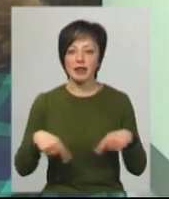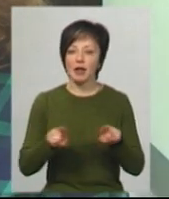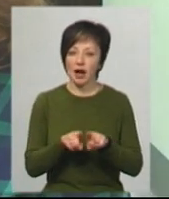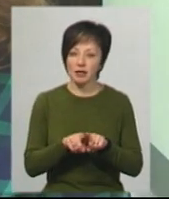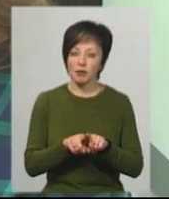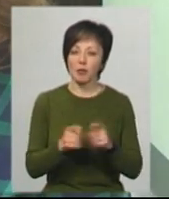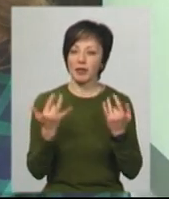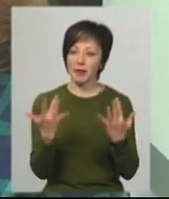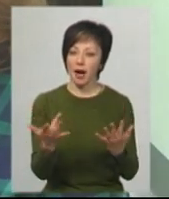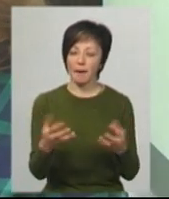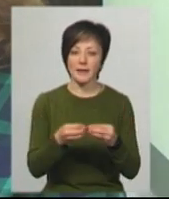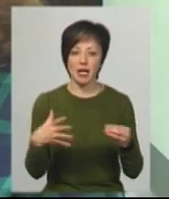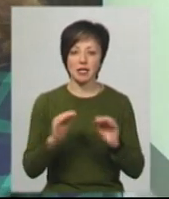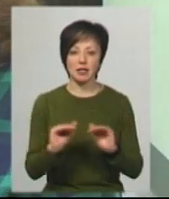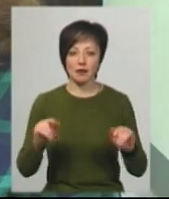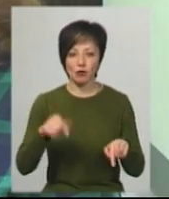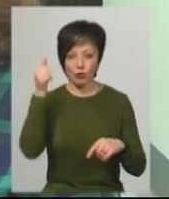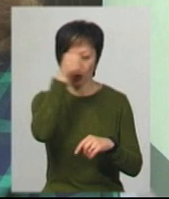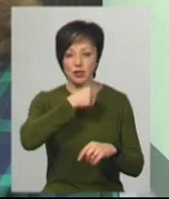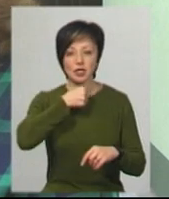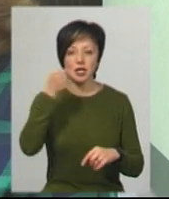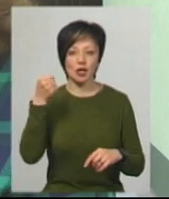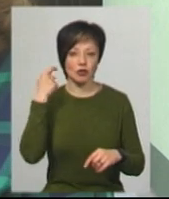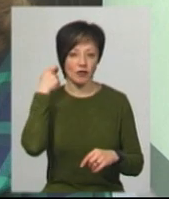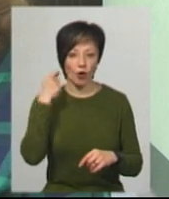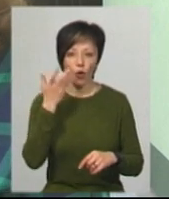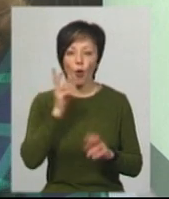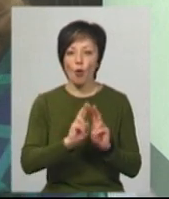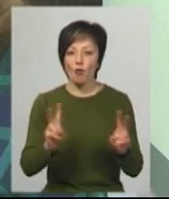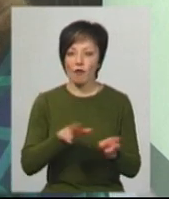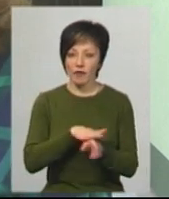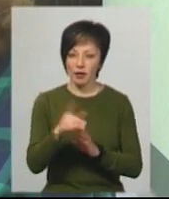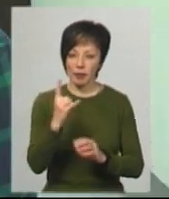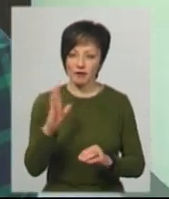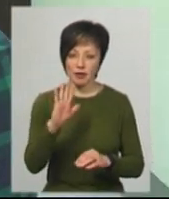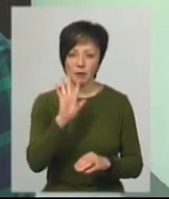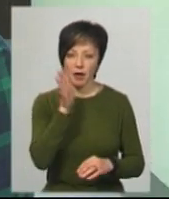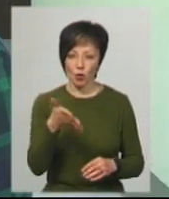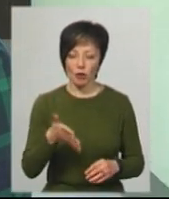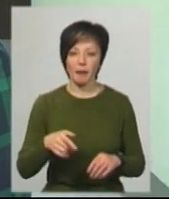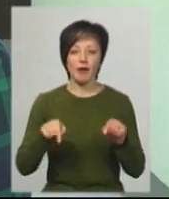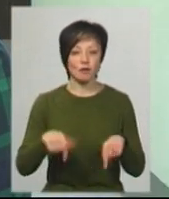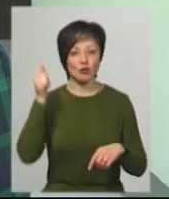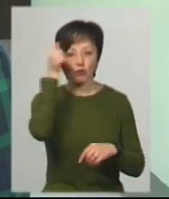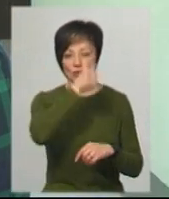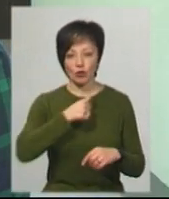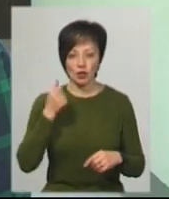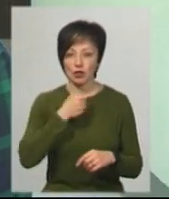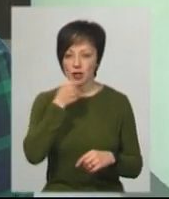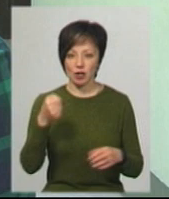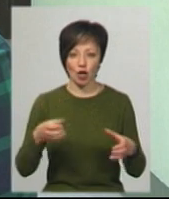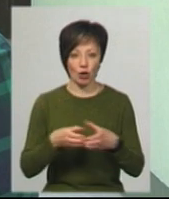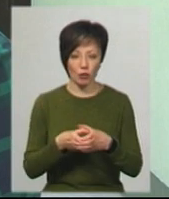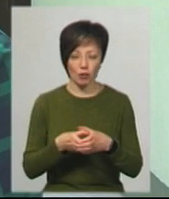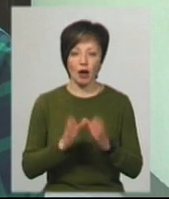само і ми набираємо 15 дітей в цьому році, дітей старшого дошкільного віку, кому вже є на 1 вересня 5 років. У цьому році в нас є одна старша група,